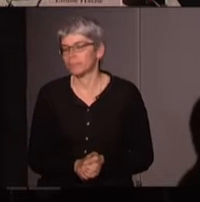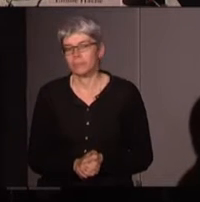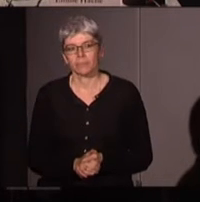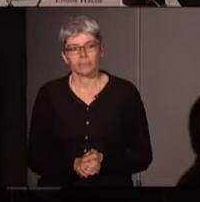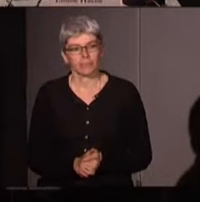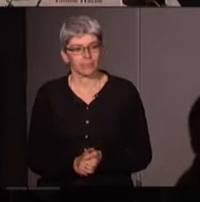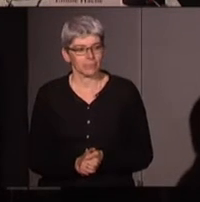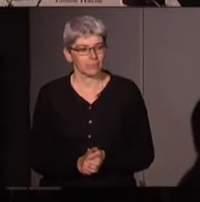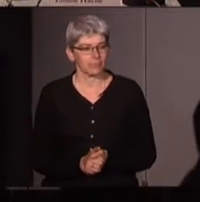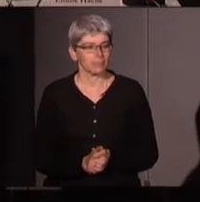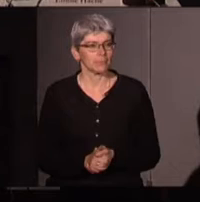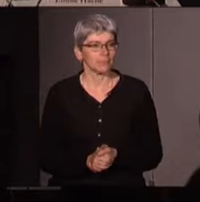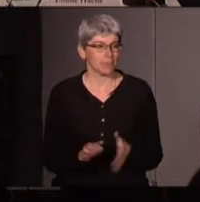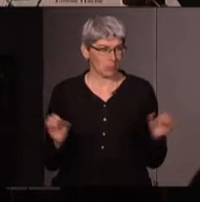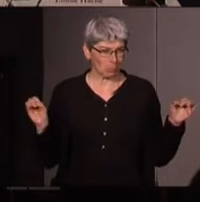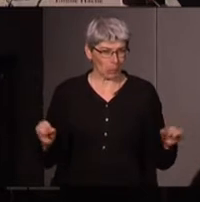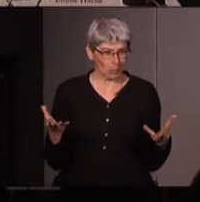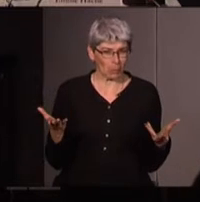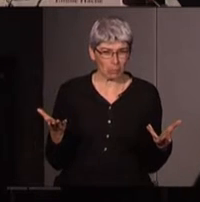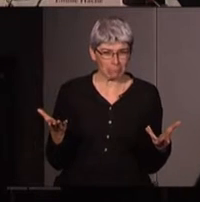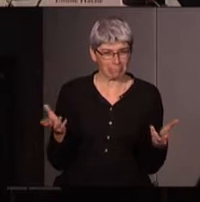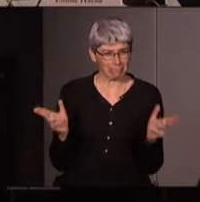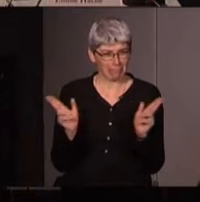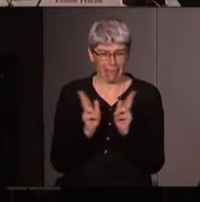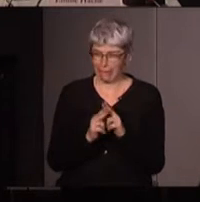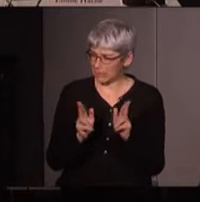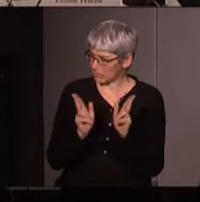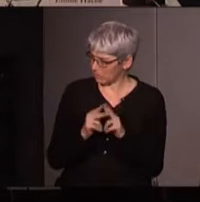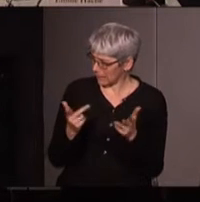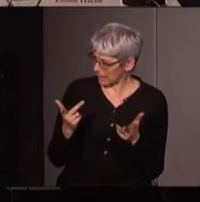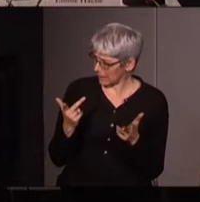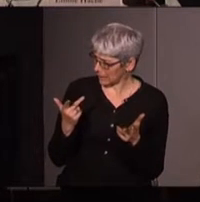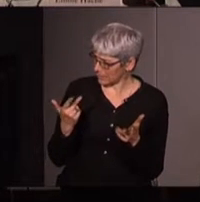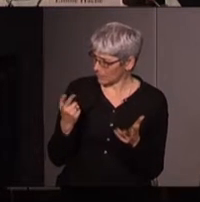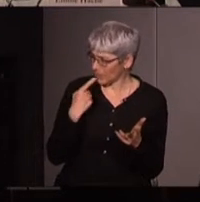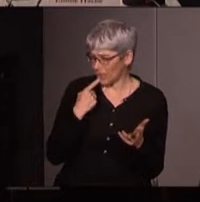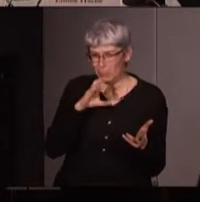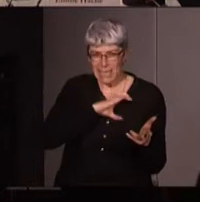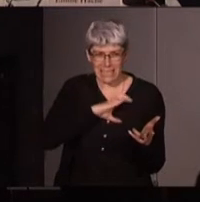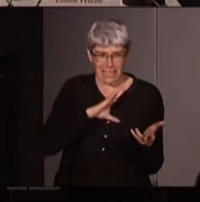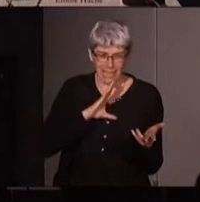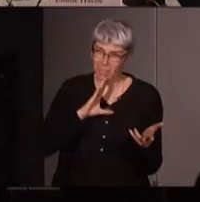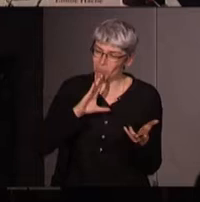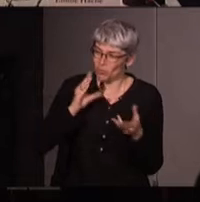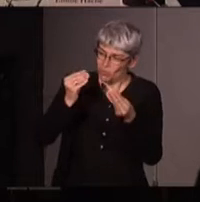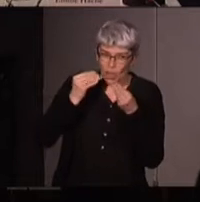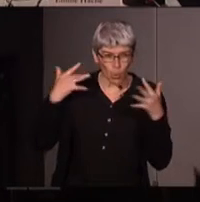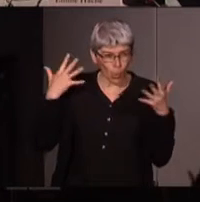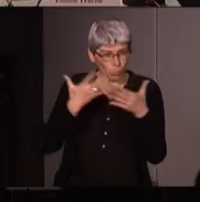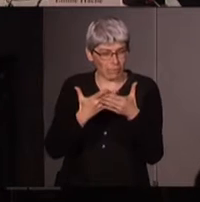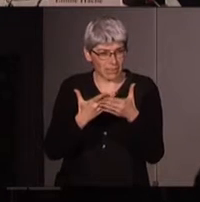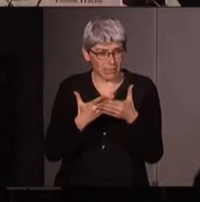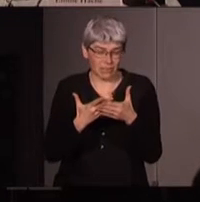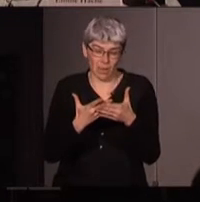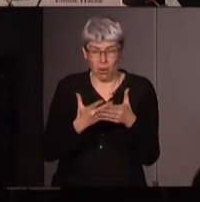est-ce que vous pourriez tirer le fil avec un référentiel peut-être plus familier à nos yeux et à nos oreilles qui nous